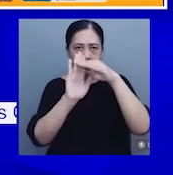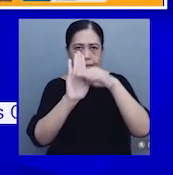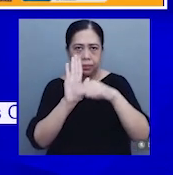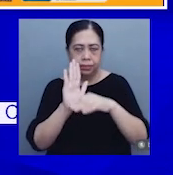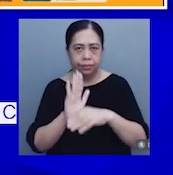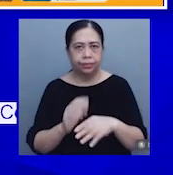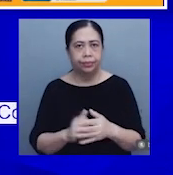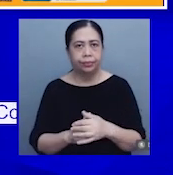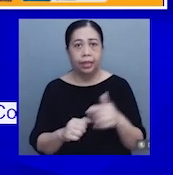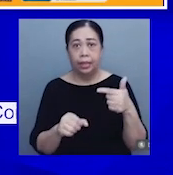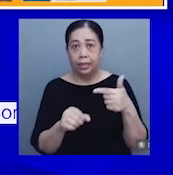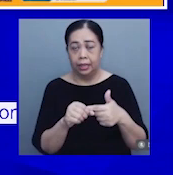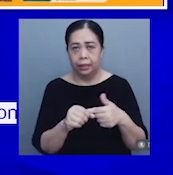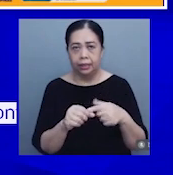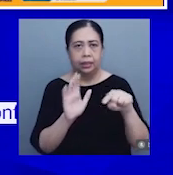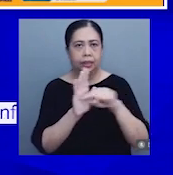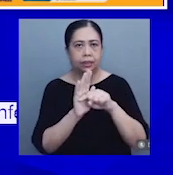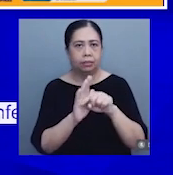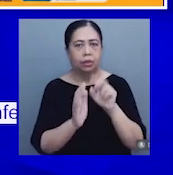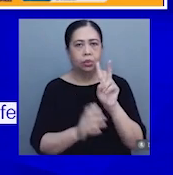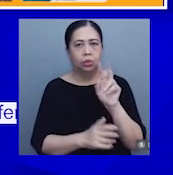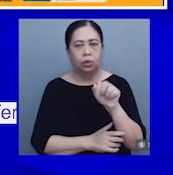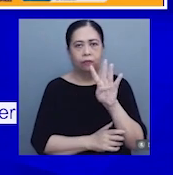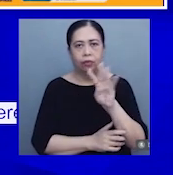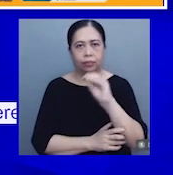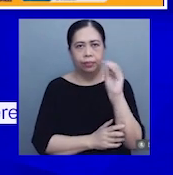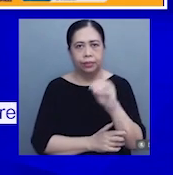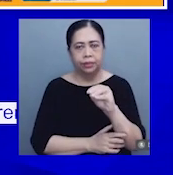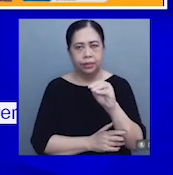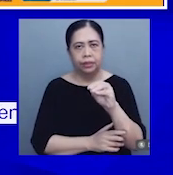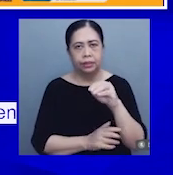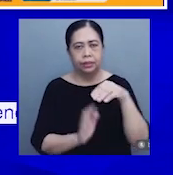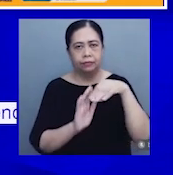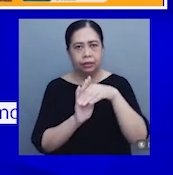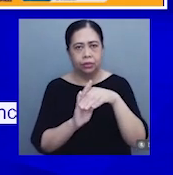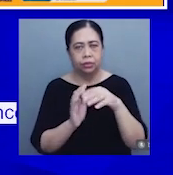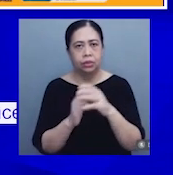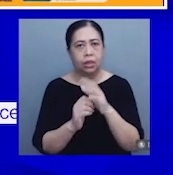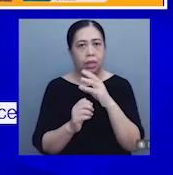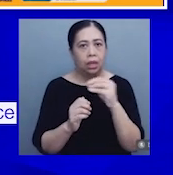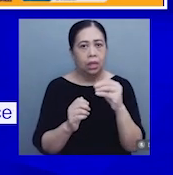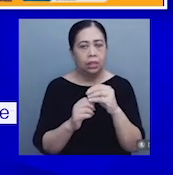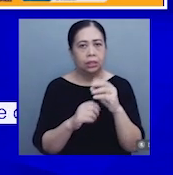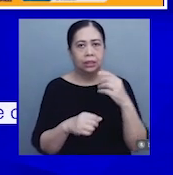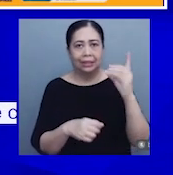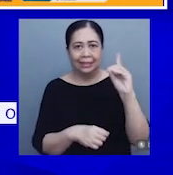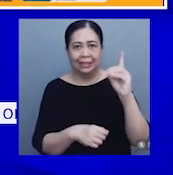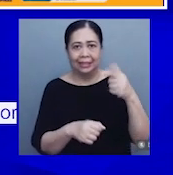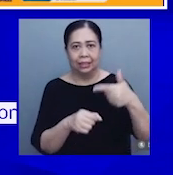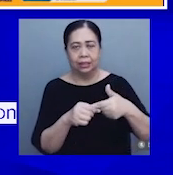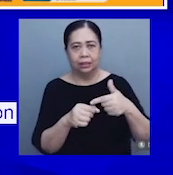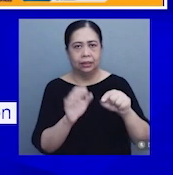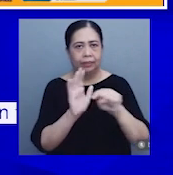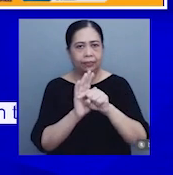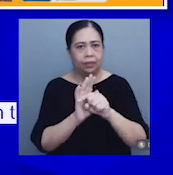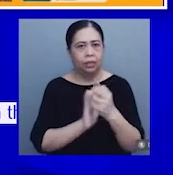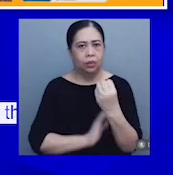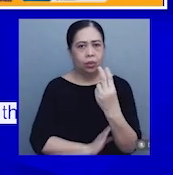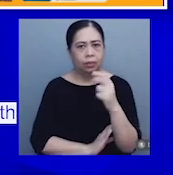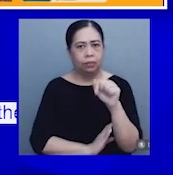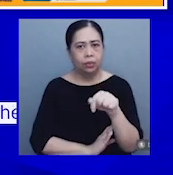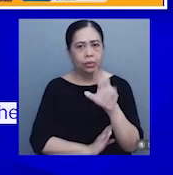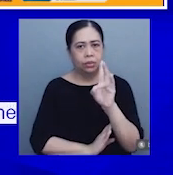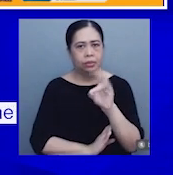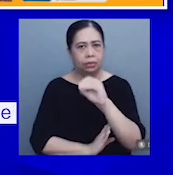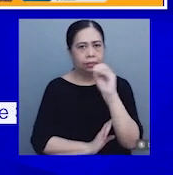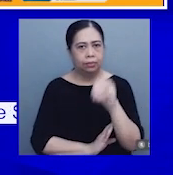Gasolina na may negative 2.4% inflation at diesel na may negative 12.7